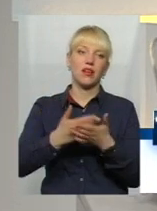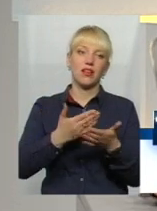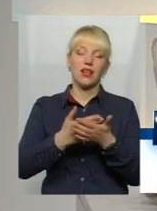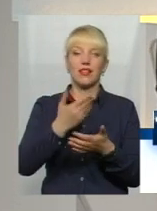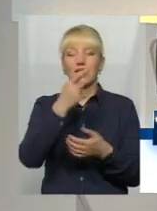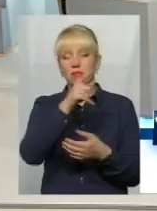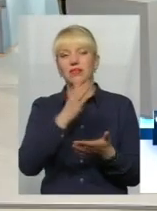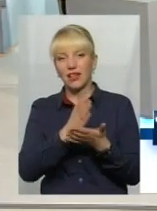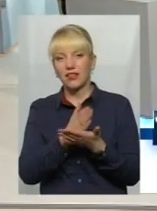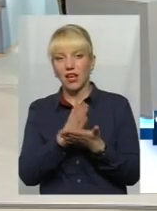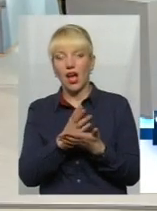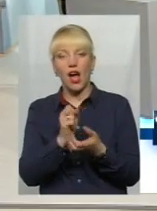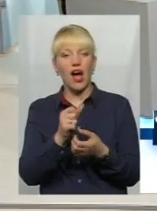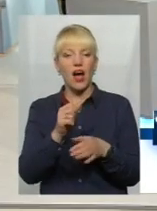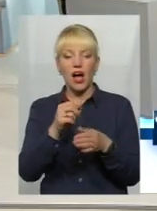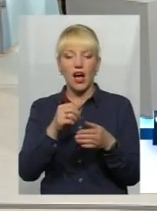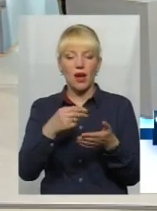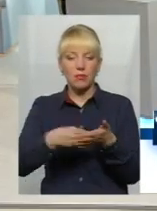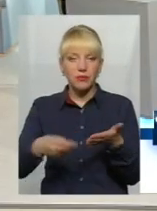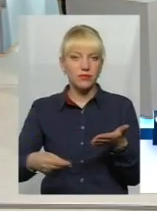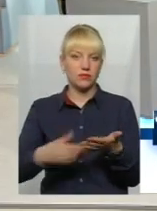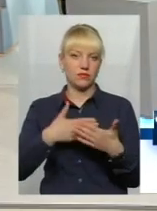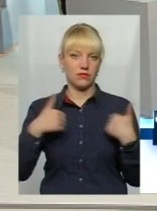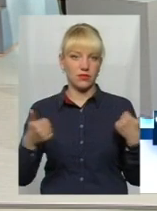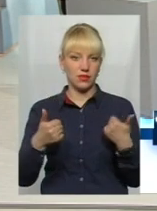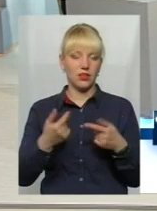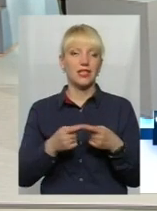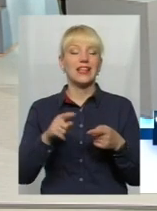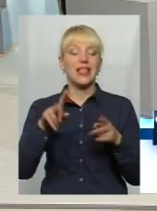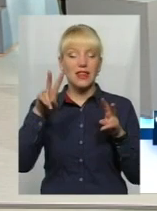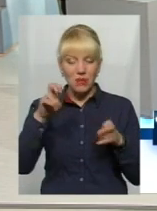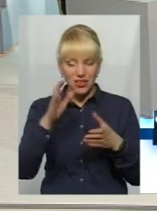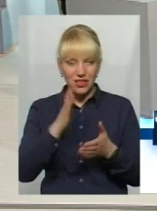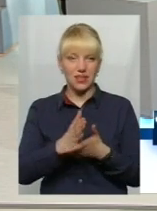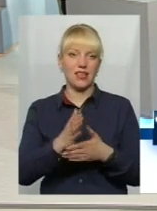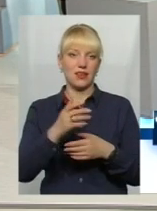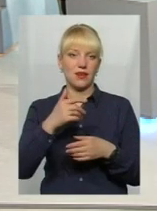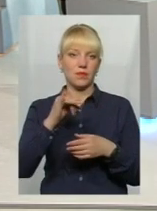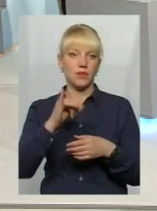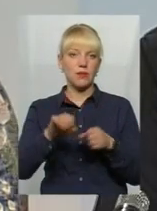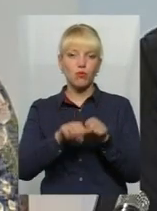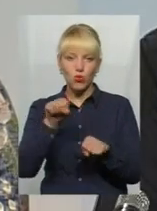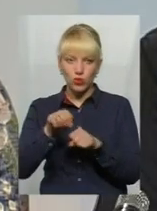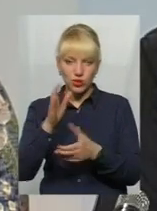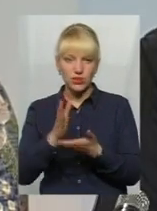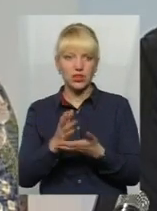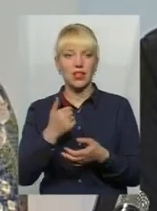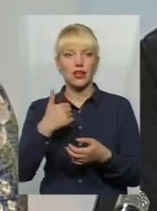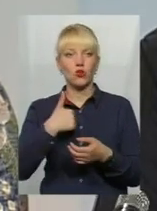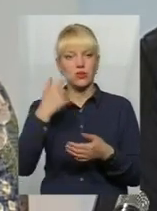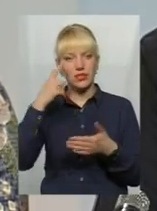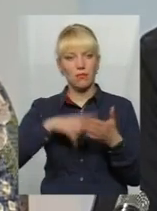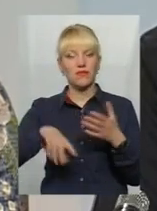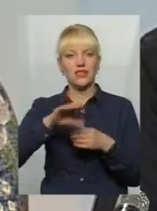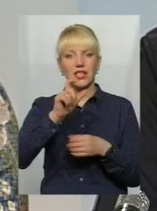само Тому проблематика стосовно документування названого виду правопорушення, вона також є. І я хочу запевнити всіх телеглядачів,